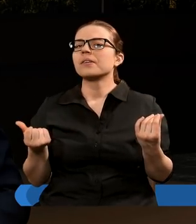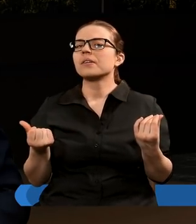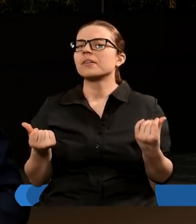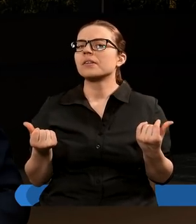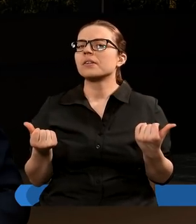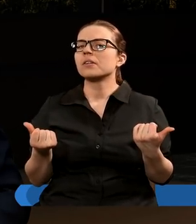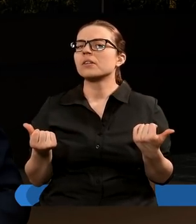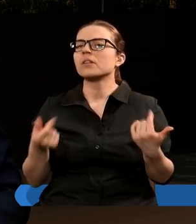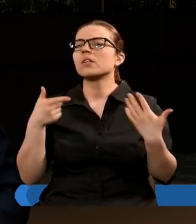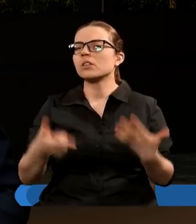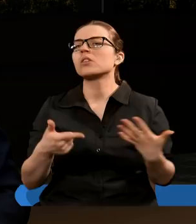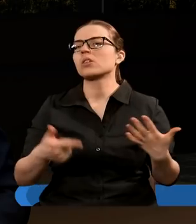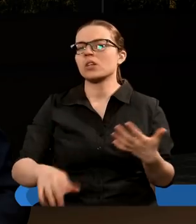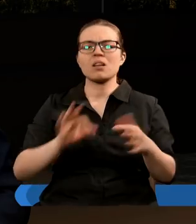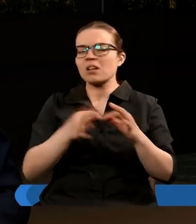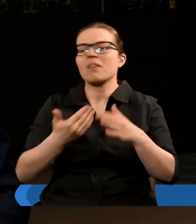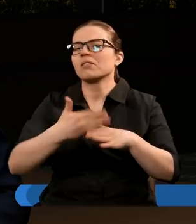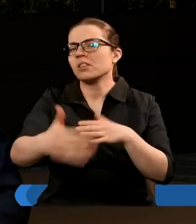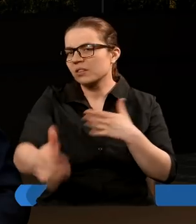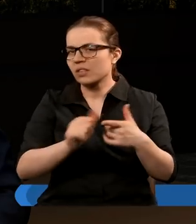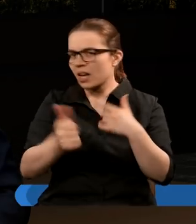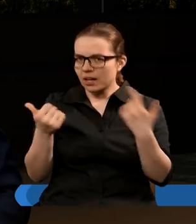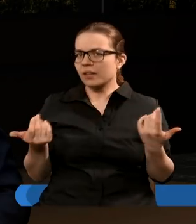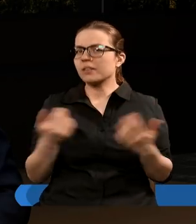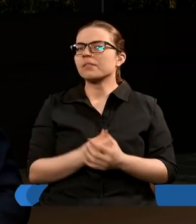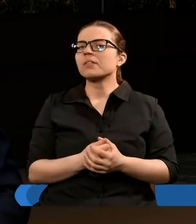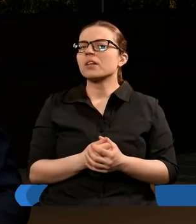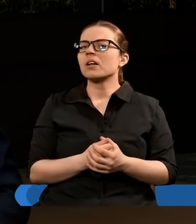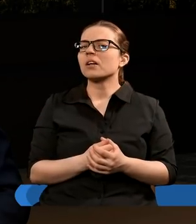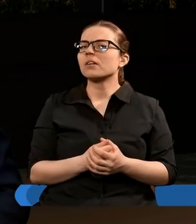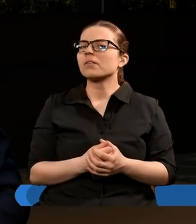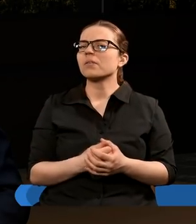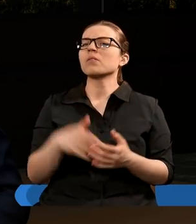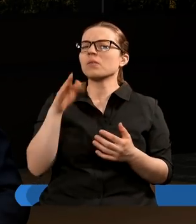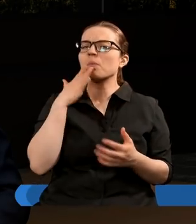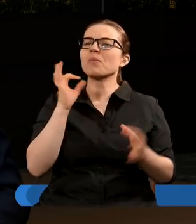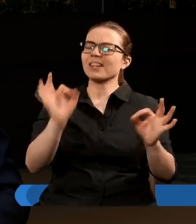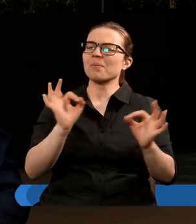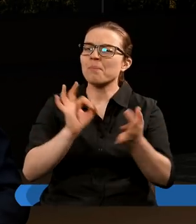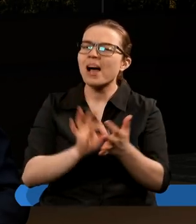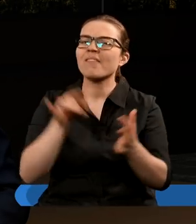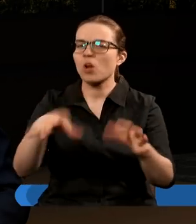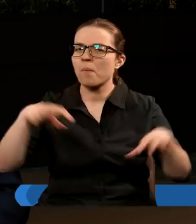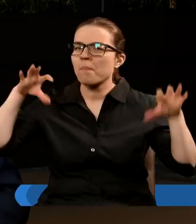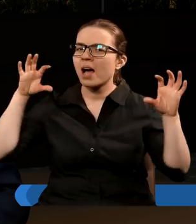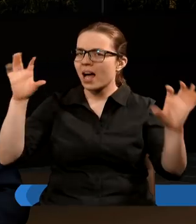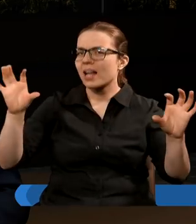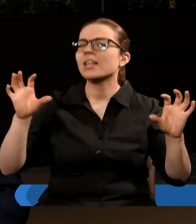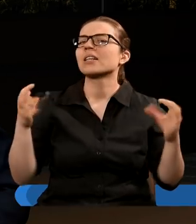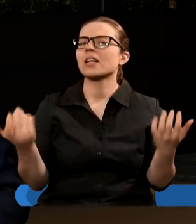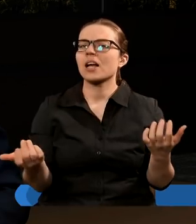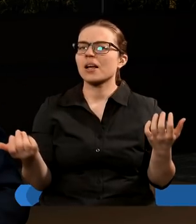I to nawet nie jest polowa, tak, więc jeśli mówimy z taką pewnością o tej bestii w postaci